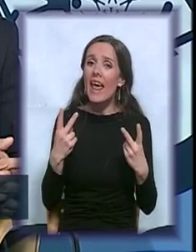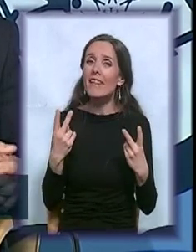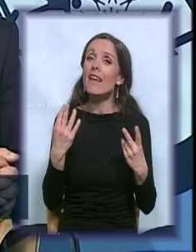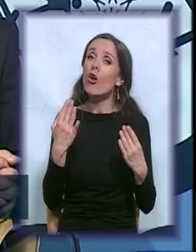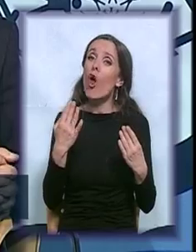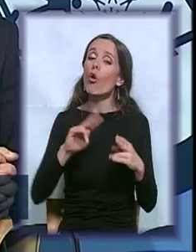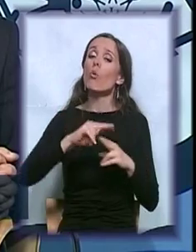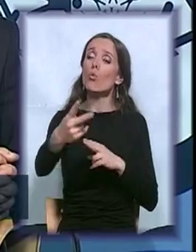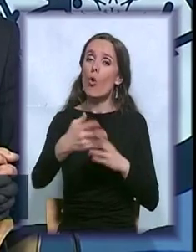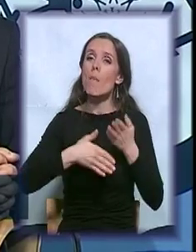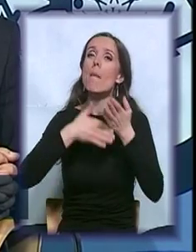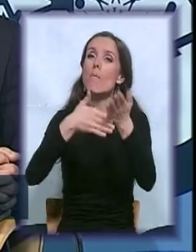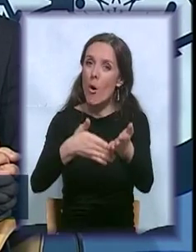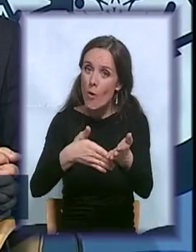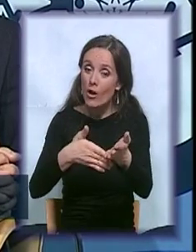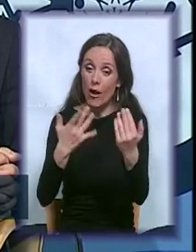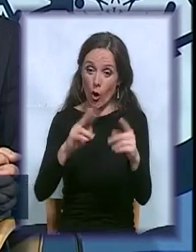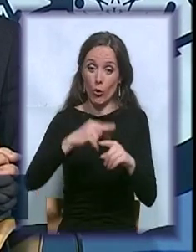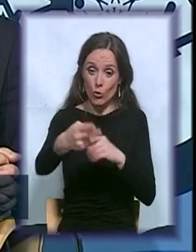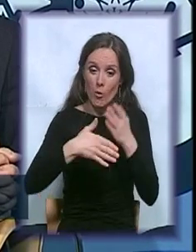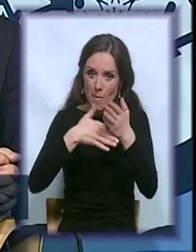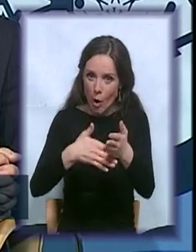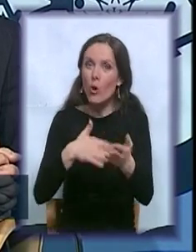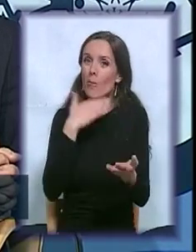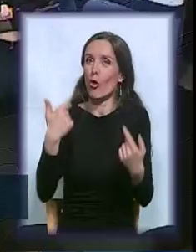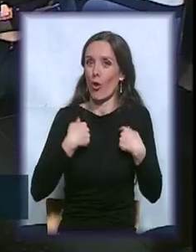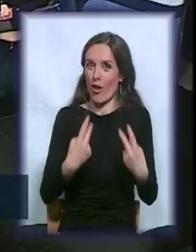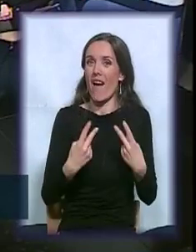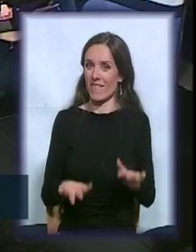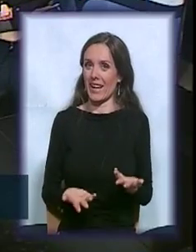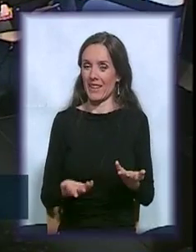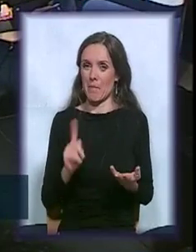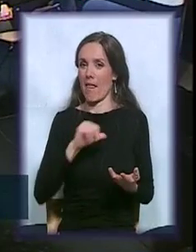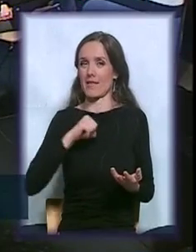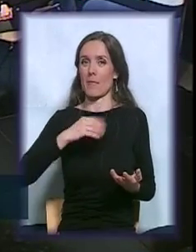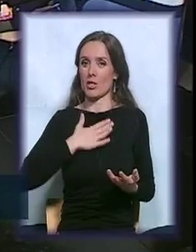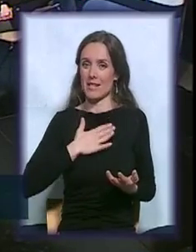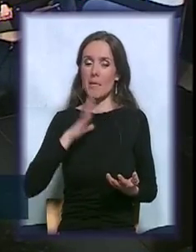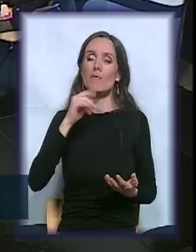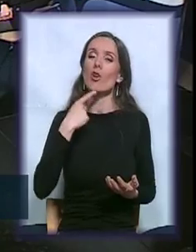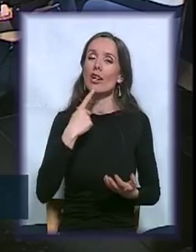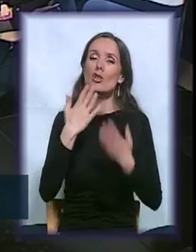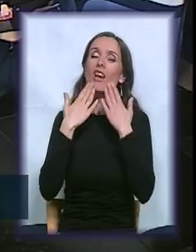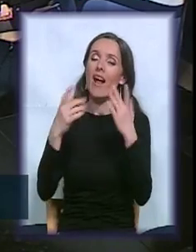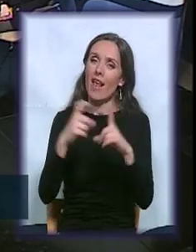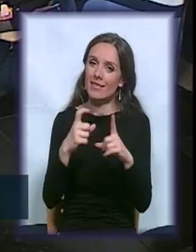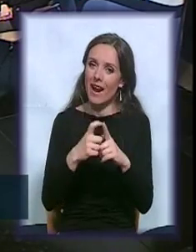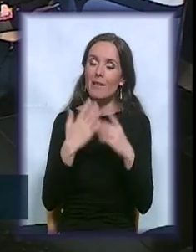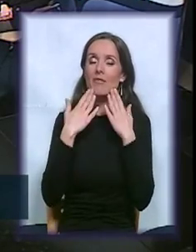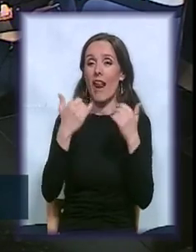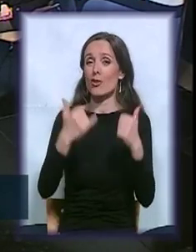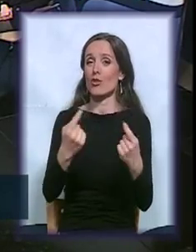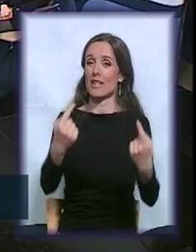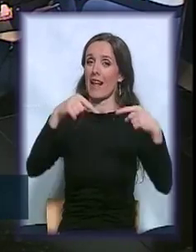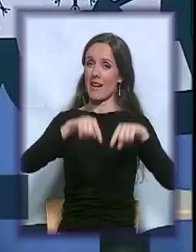drugome pomogne. Tako je. Mnogo vam hvala, Dragane. I mnogo vam hvala što ste danas došli u